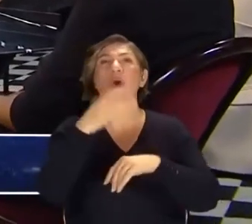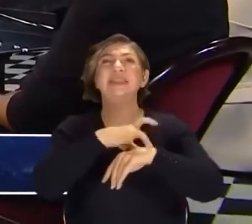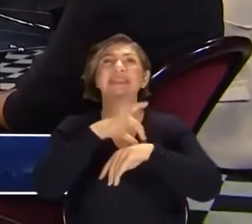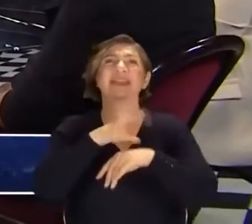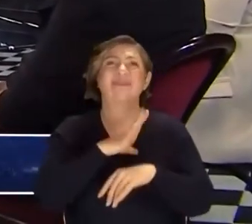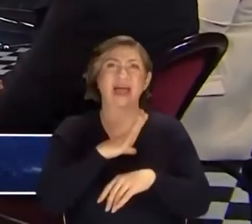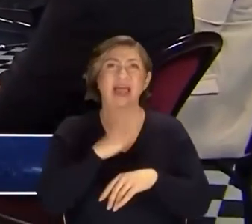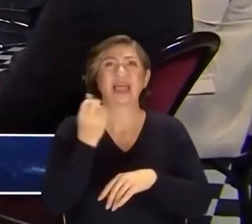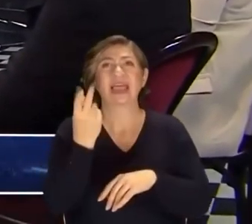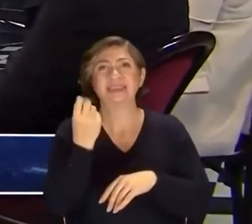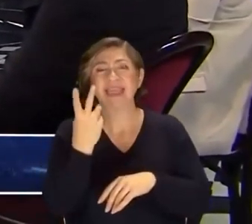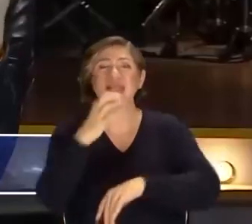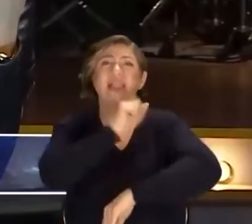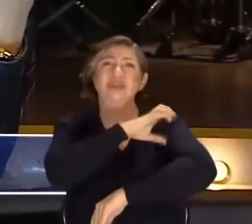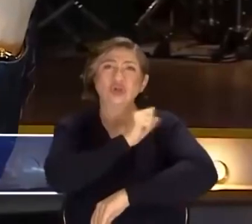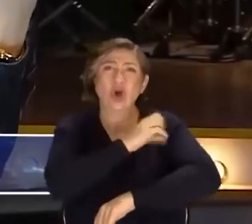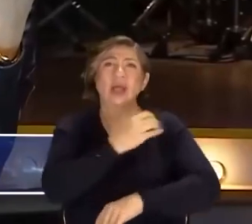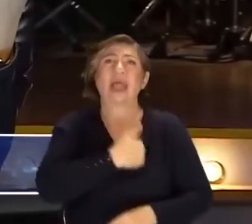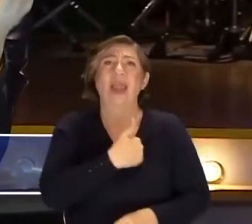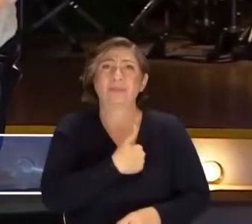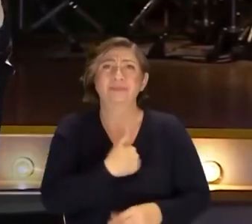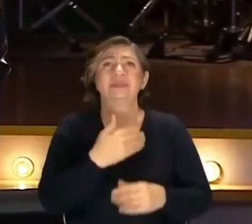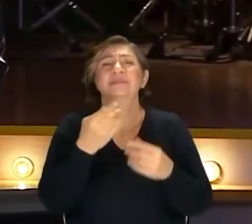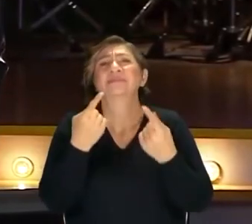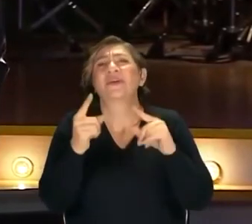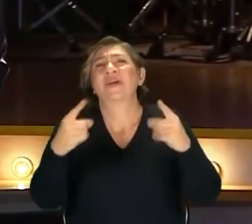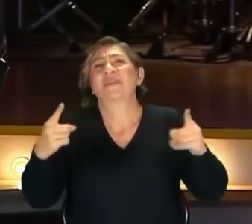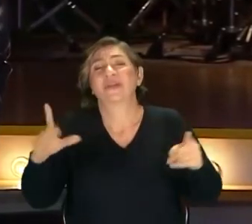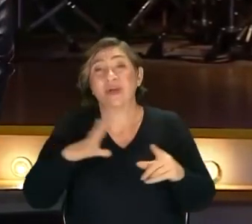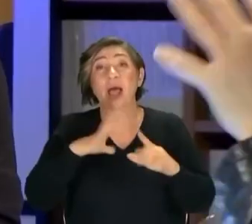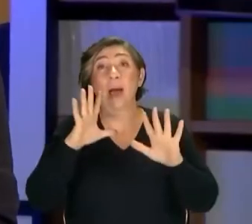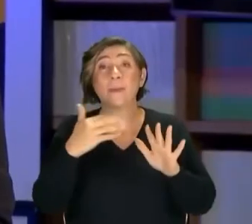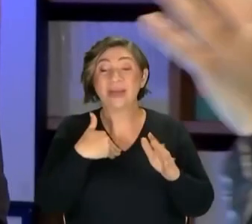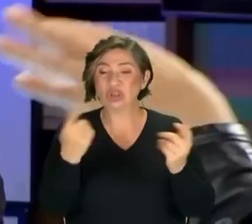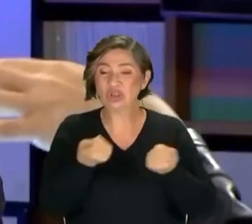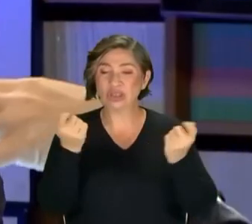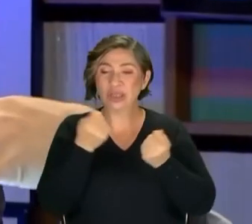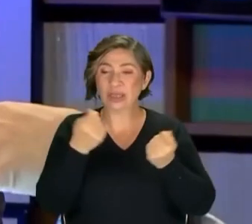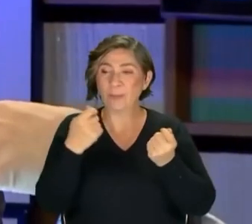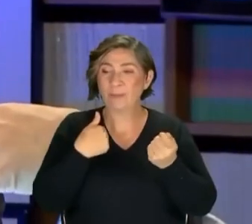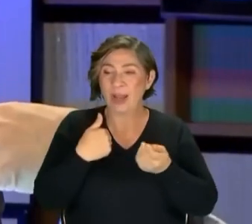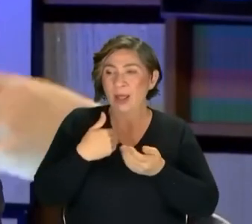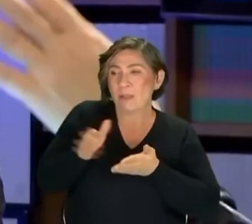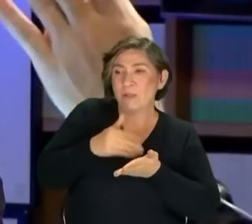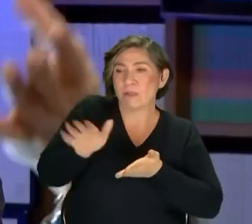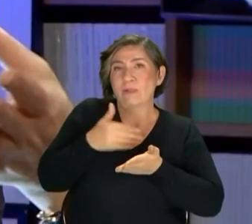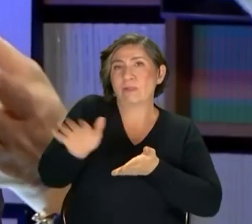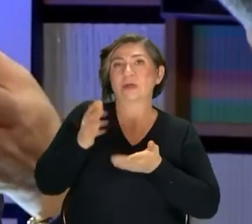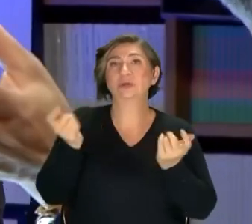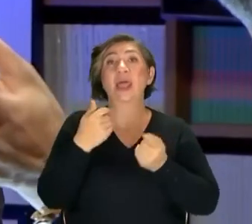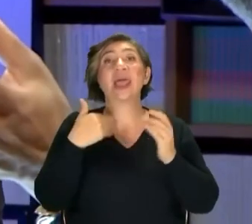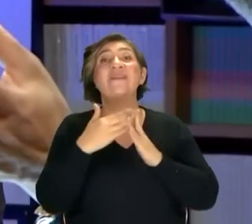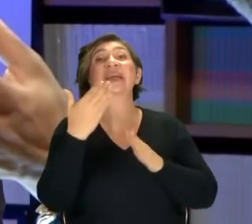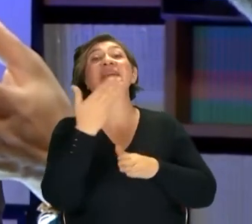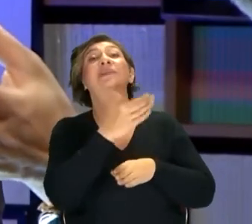hastalık var. Kanserler, çeşitli şeyler falan filan. Ama ben çalışarak bunlardan yırtmaya çalışıyorum. Yani eve